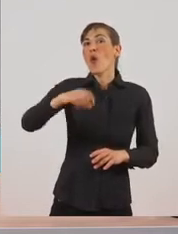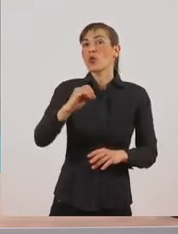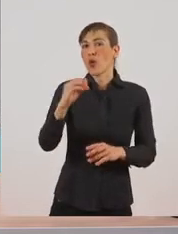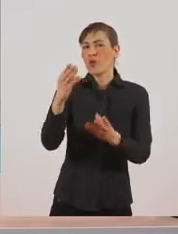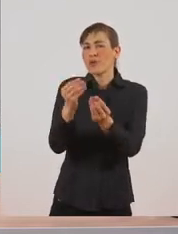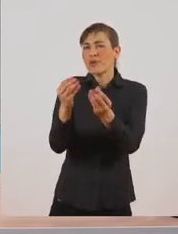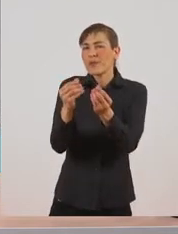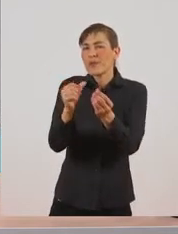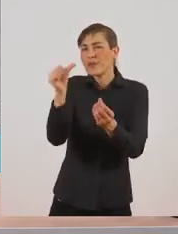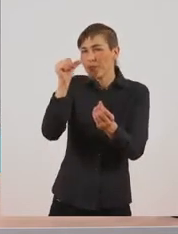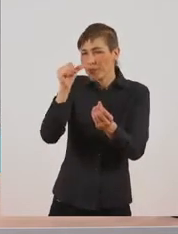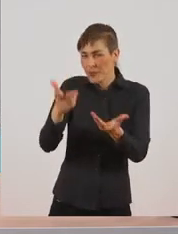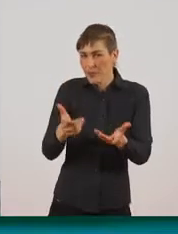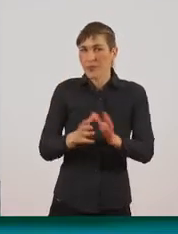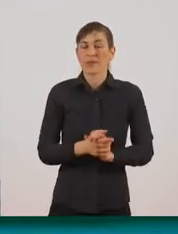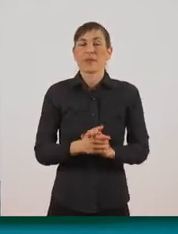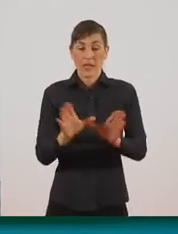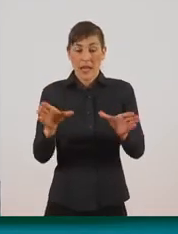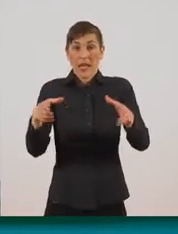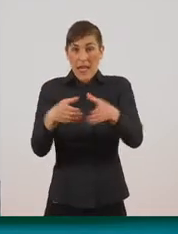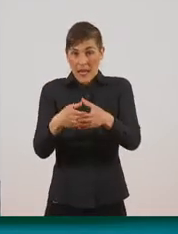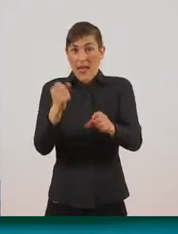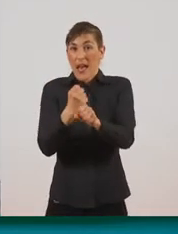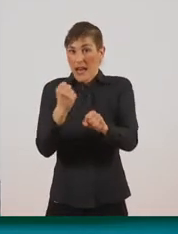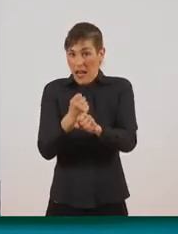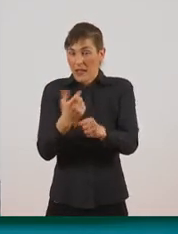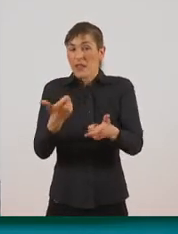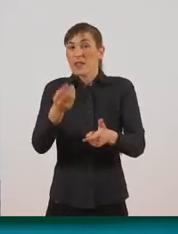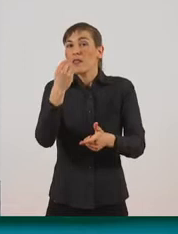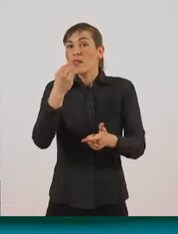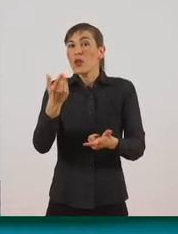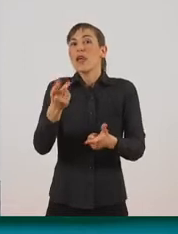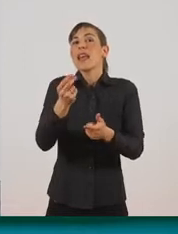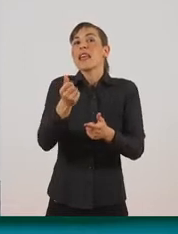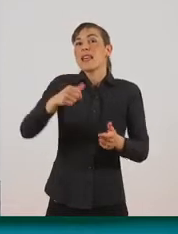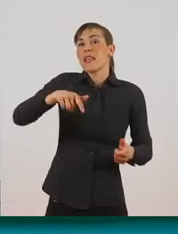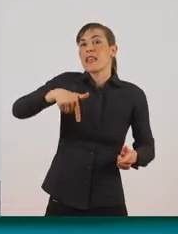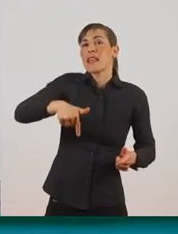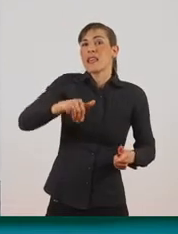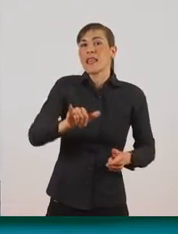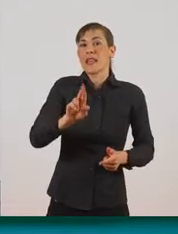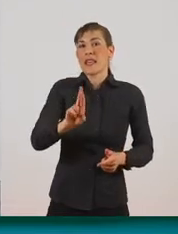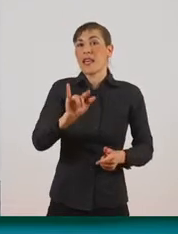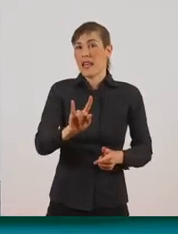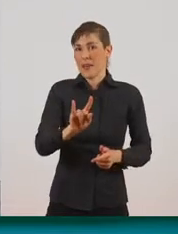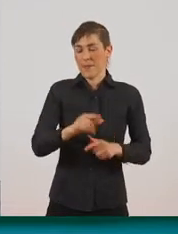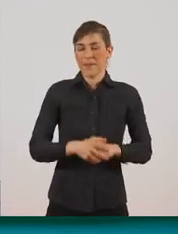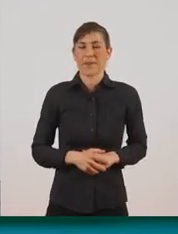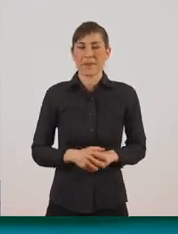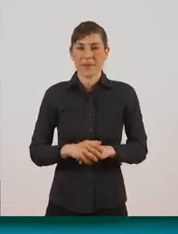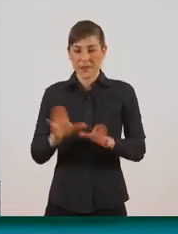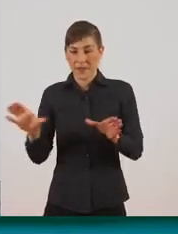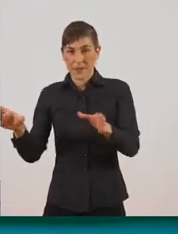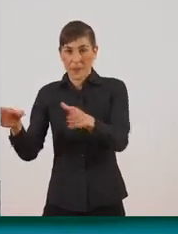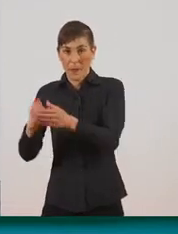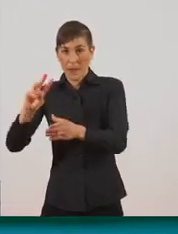λουδιών. Τέλος, έχουμε τους κυφήνες. Οι κυφήνες είναι οι αρσυνικοί, είναι λίγο μικρότεροι από τη